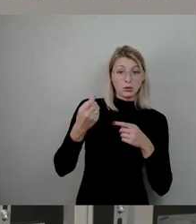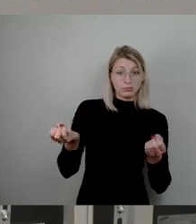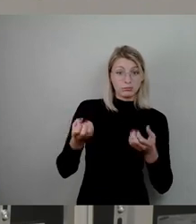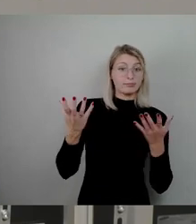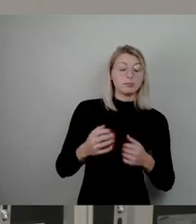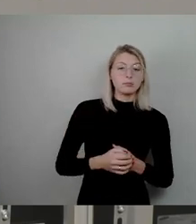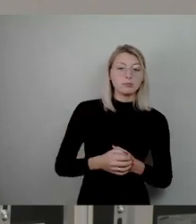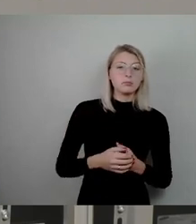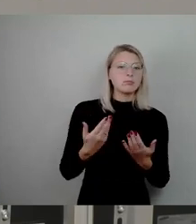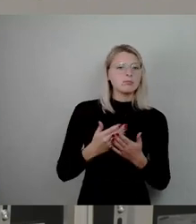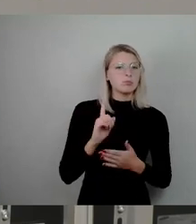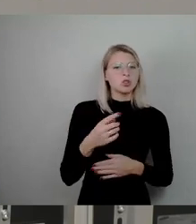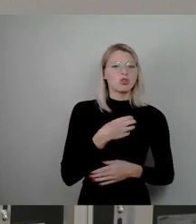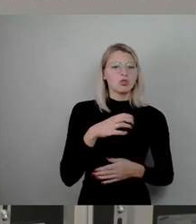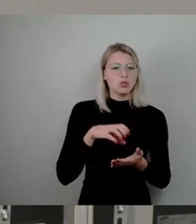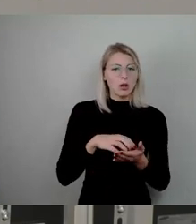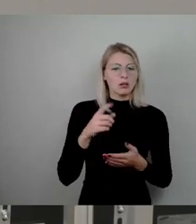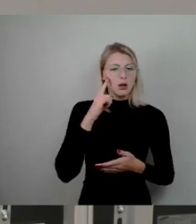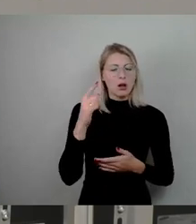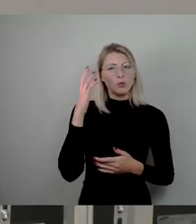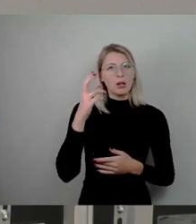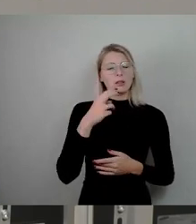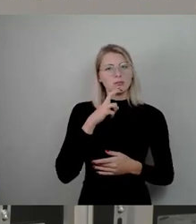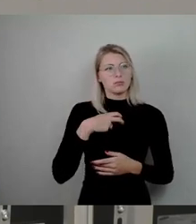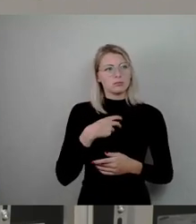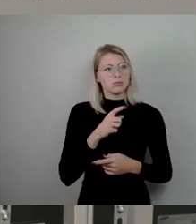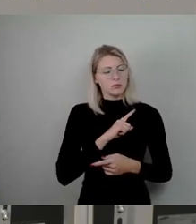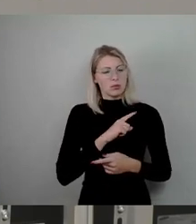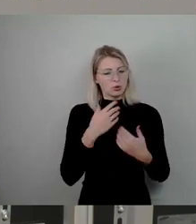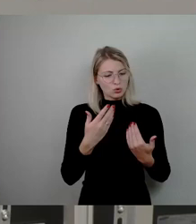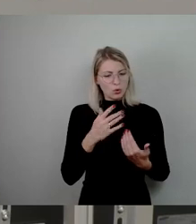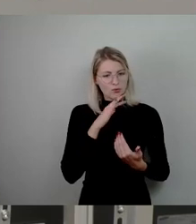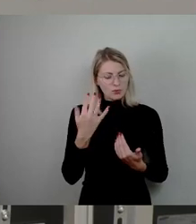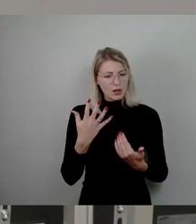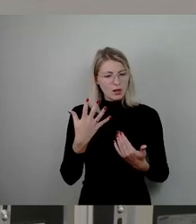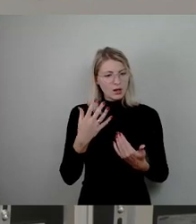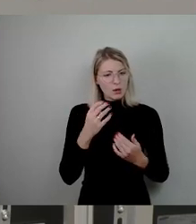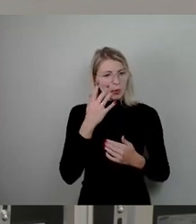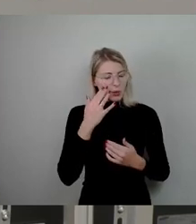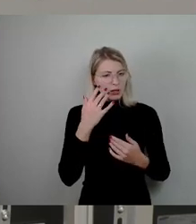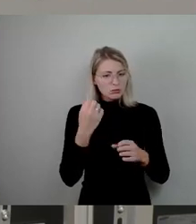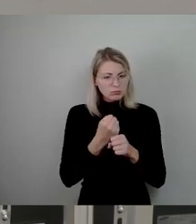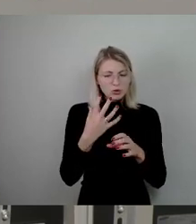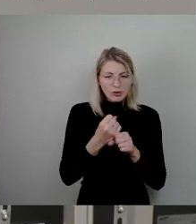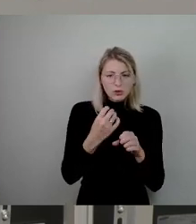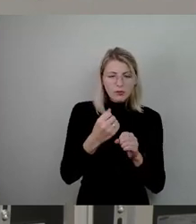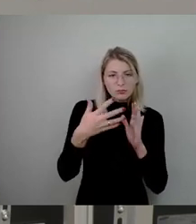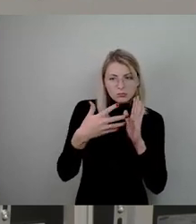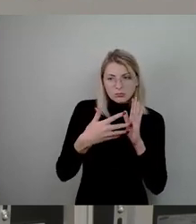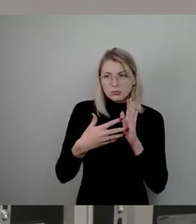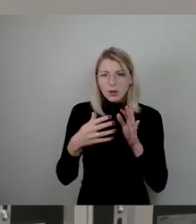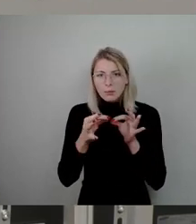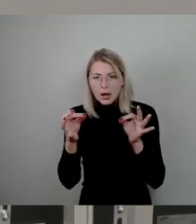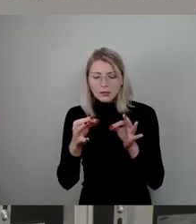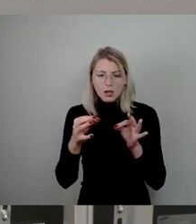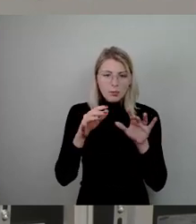stellen, tun wir denn alles, um tatsächlich dieser Situation auch entgegenzutreten? Prüfen wir alle Maßnahmen, die tatsächlich zur Verfügung